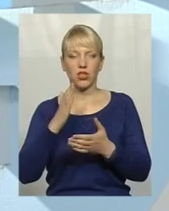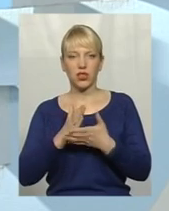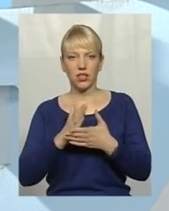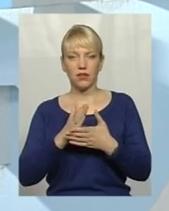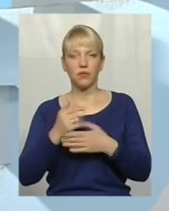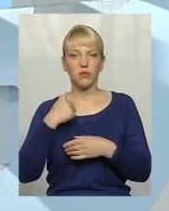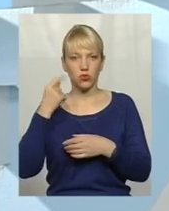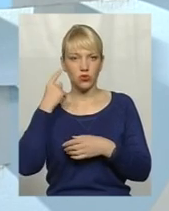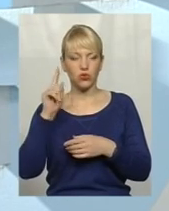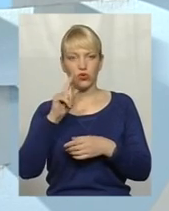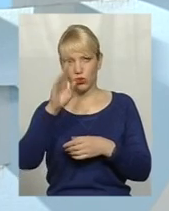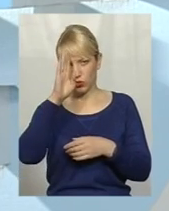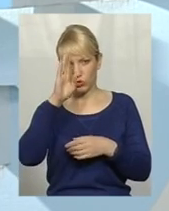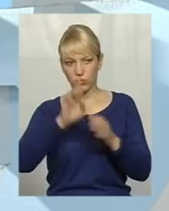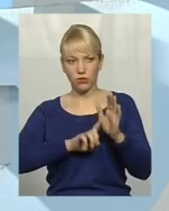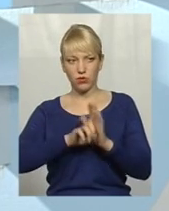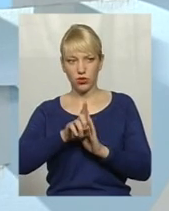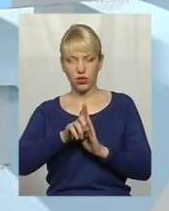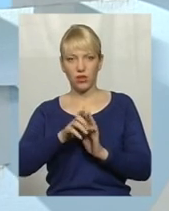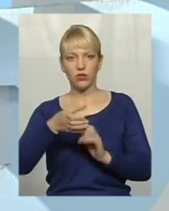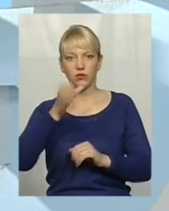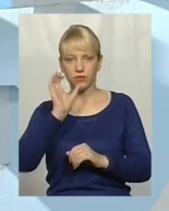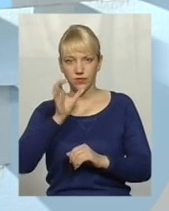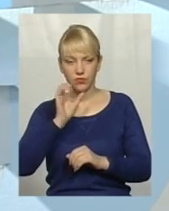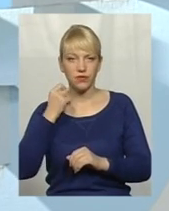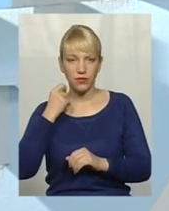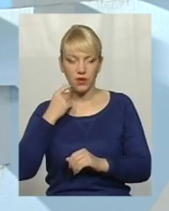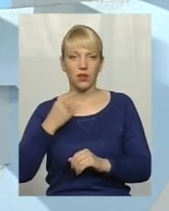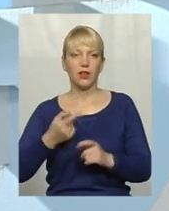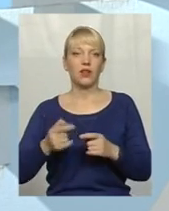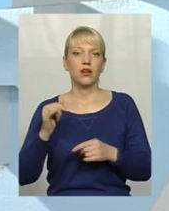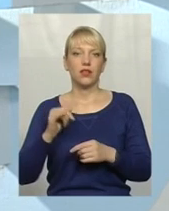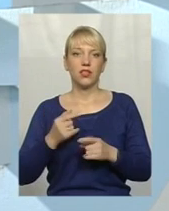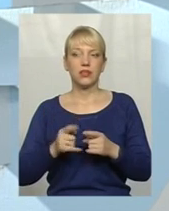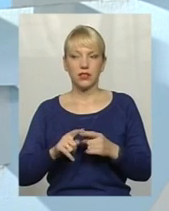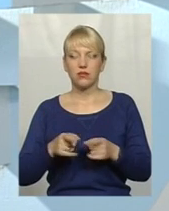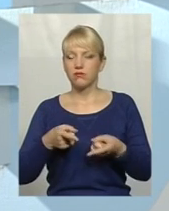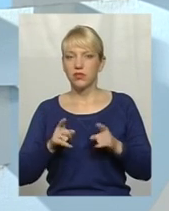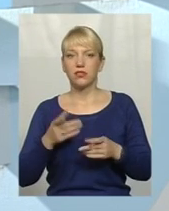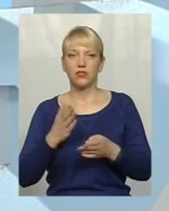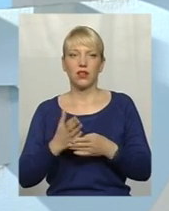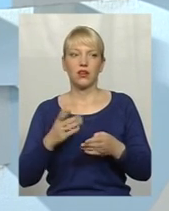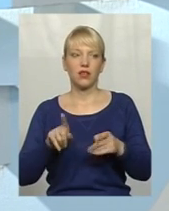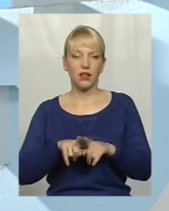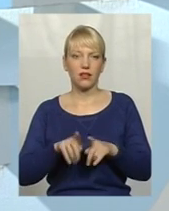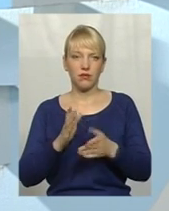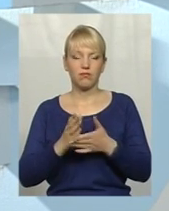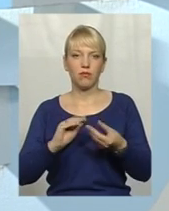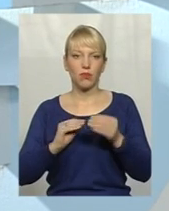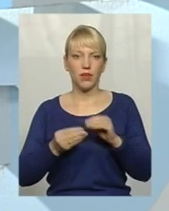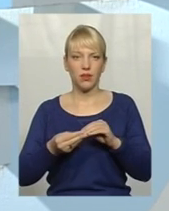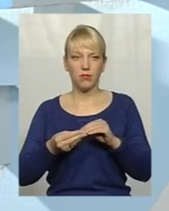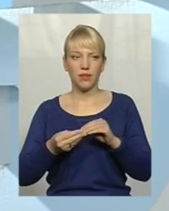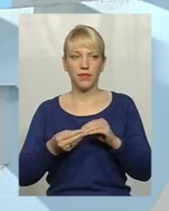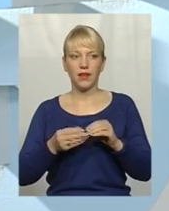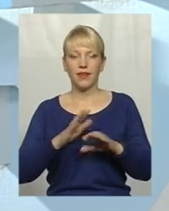теж чуємо, що хлопці починають лізти в стакан, починають пити. І це дійсно є проблема. І, знаєте,